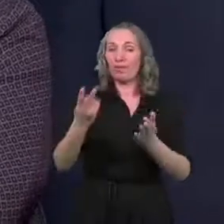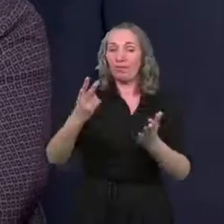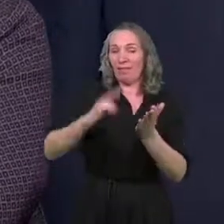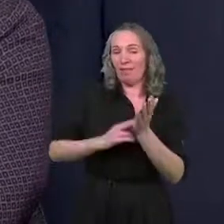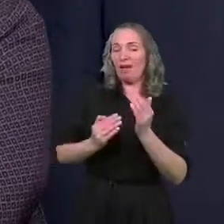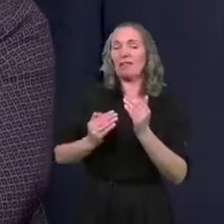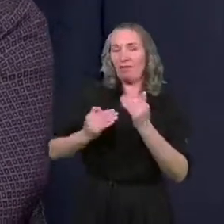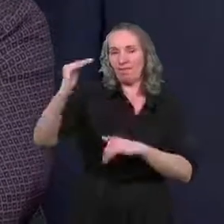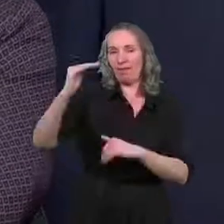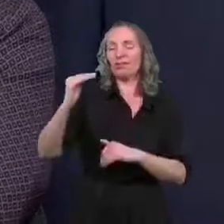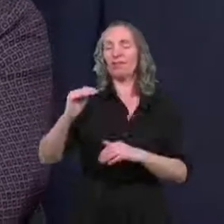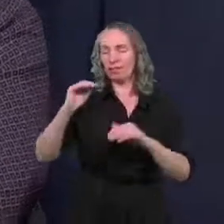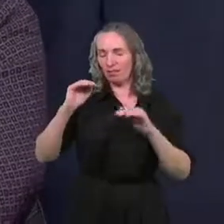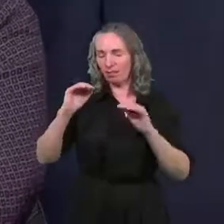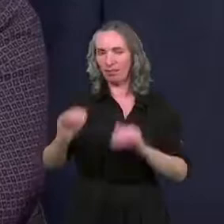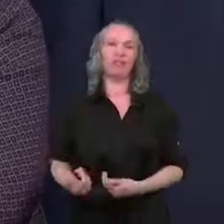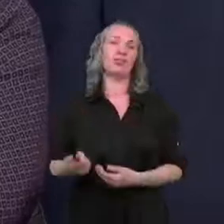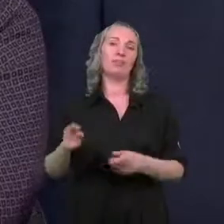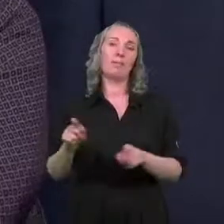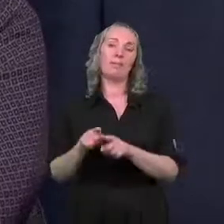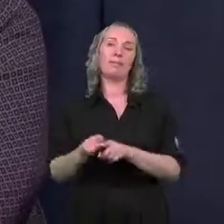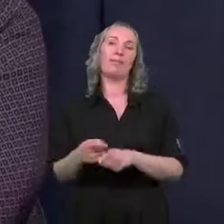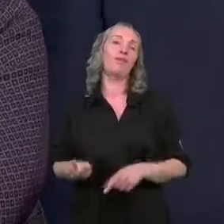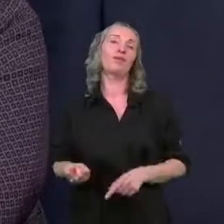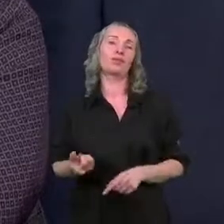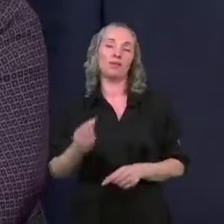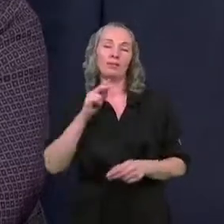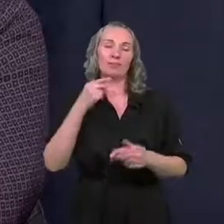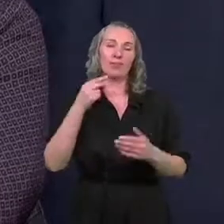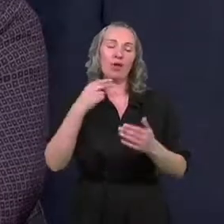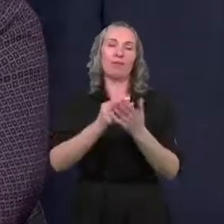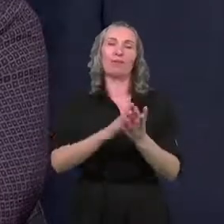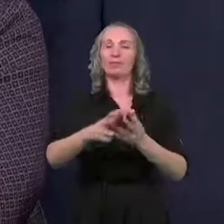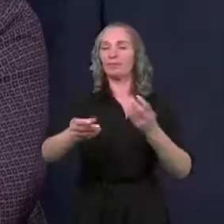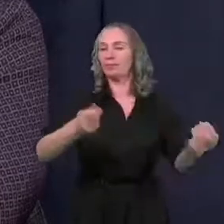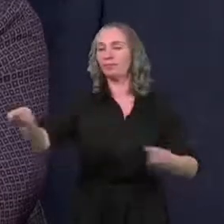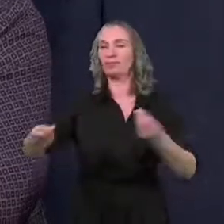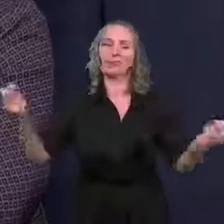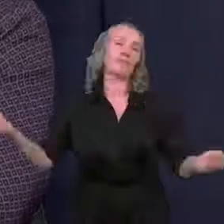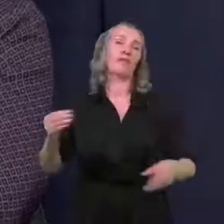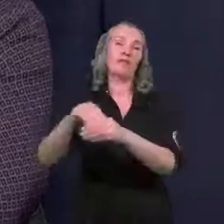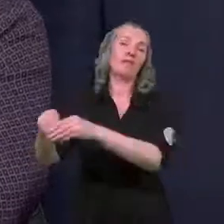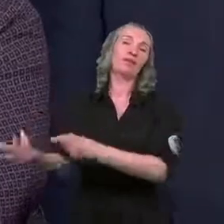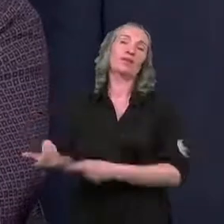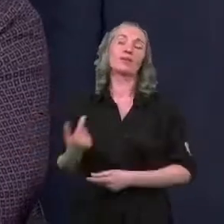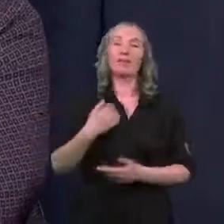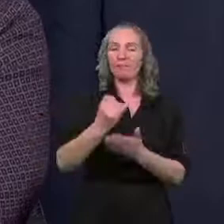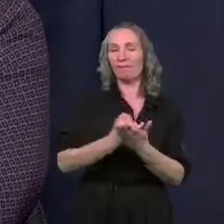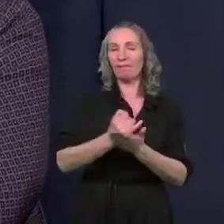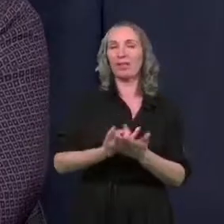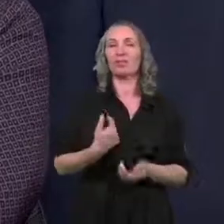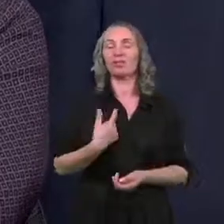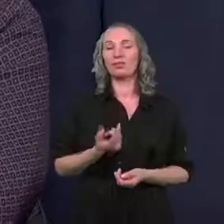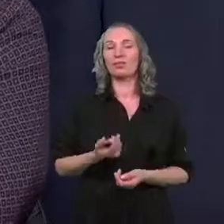większy, to też potrafilibyśmy go odpowiednio rozdysponować. Także wierzcie Państwo, że